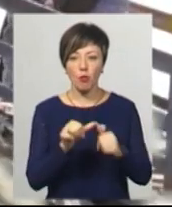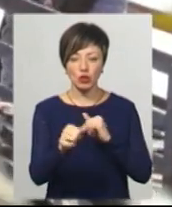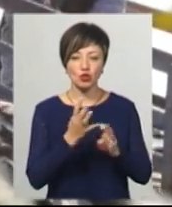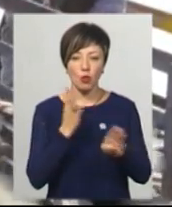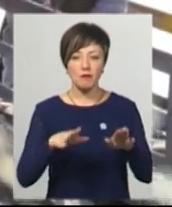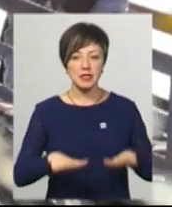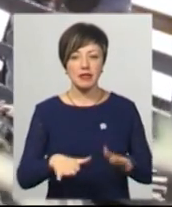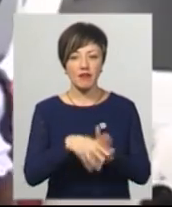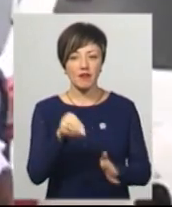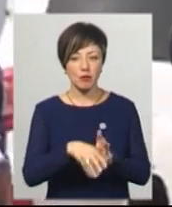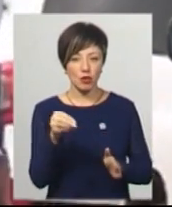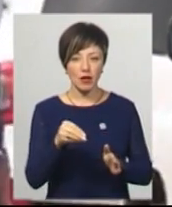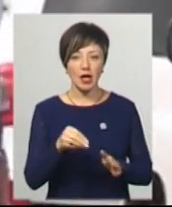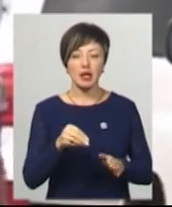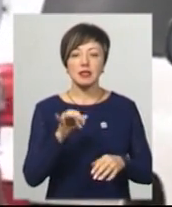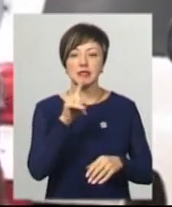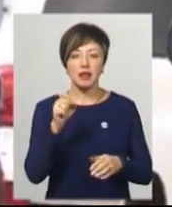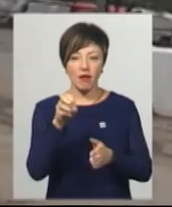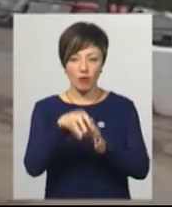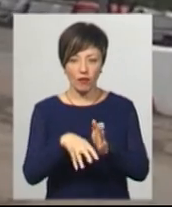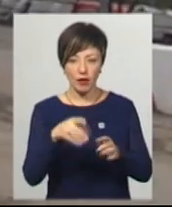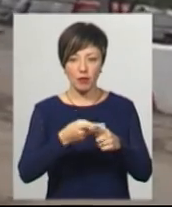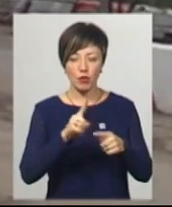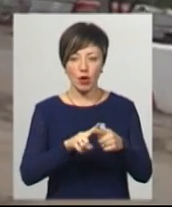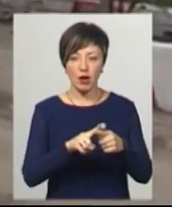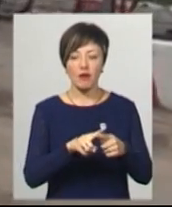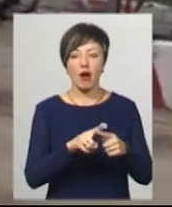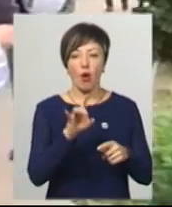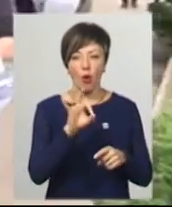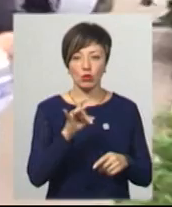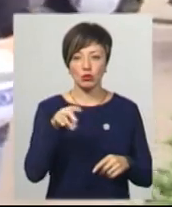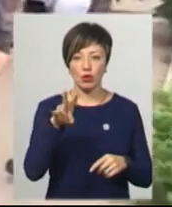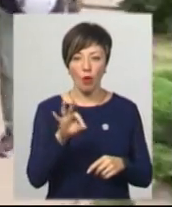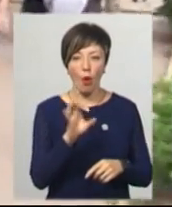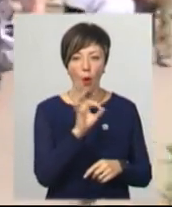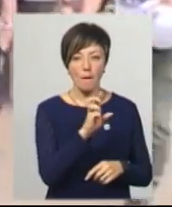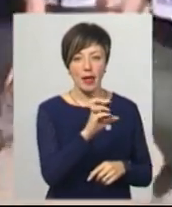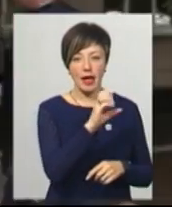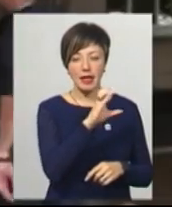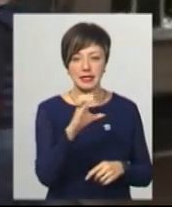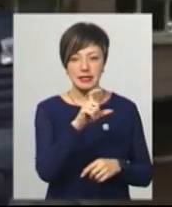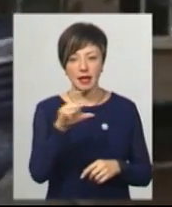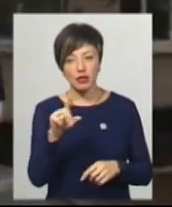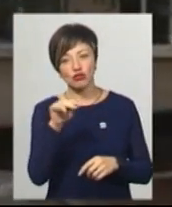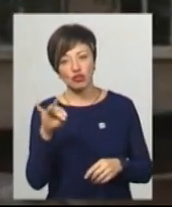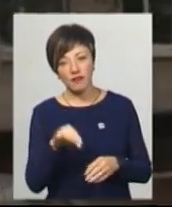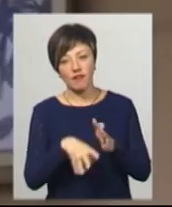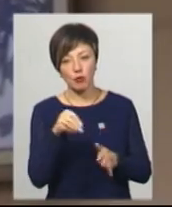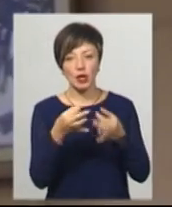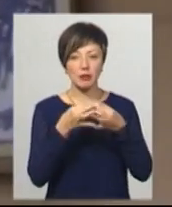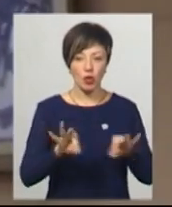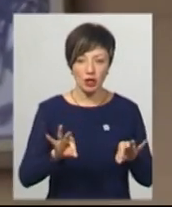місцевих виборів. За ходом голосування у Ордло стежитиме ОБСЄ. Саме ця організація згодом має встановити, чи вибори відбулися